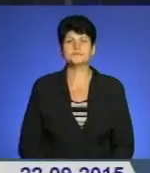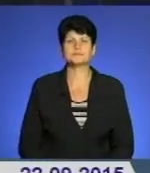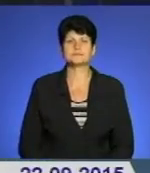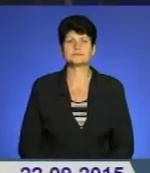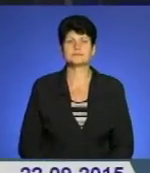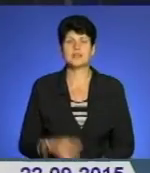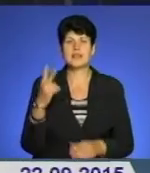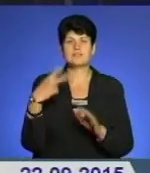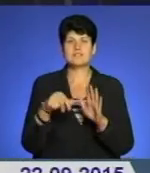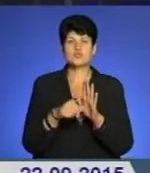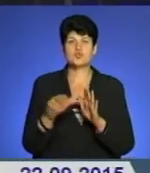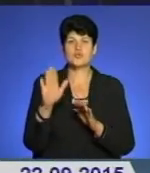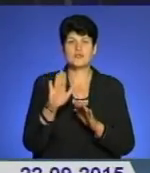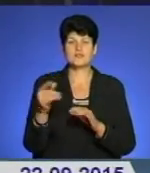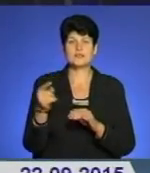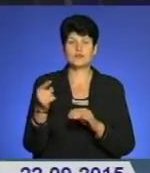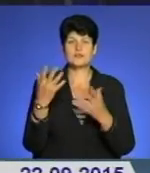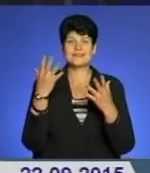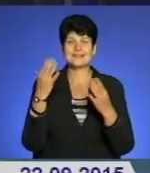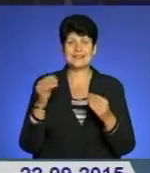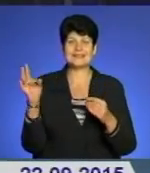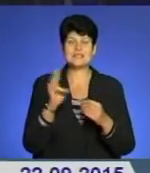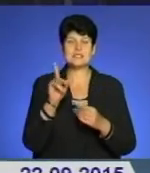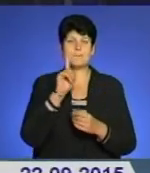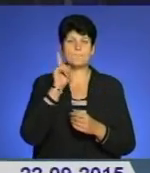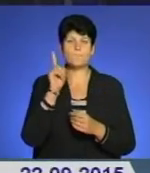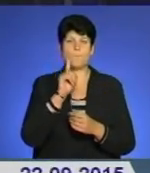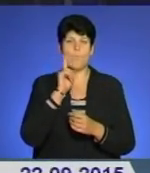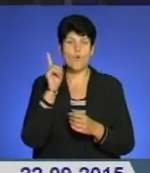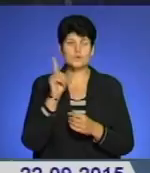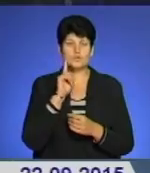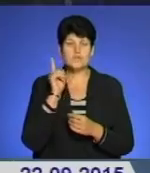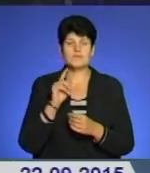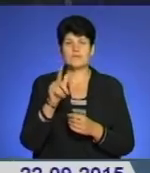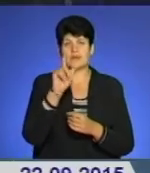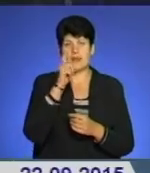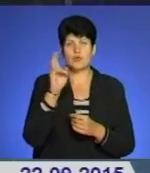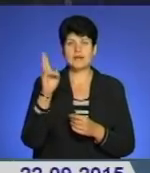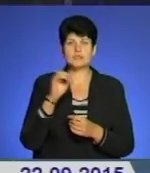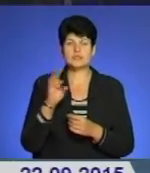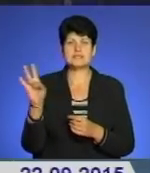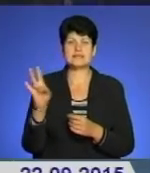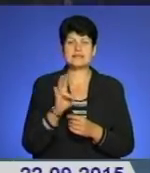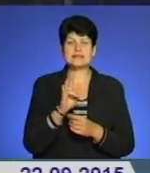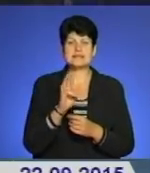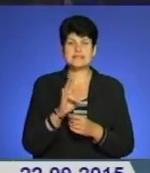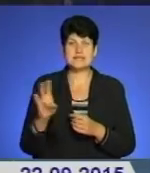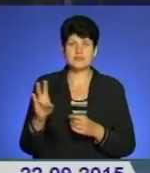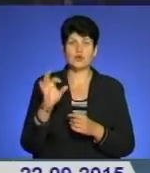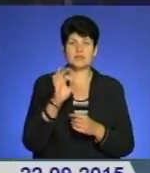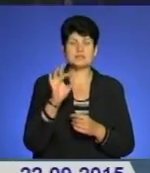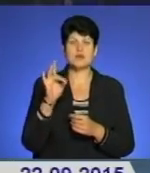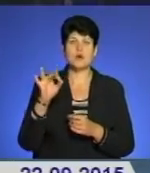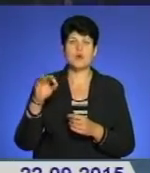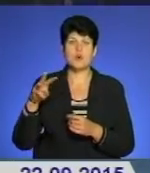26 вересня у Тернополі День християнської молоді у єпархії Української греко-католицької церкви декан тернопільський отець Роман